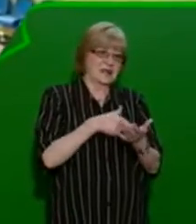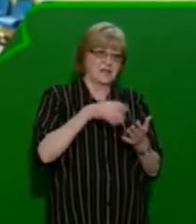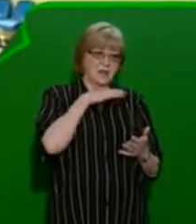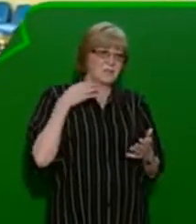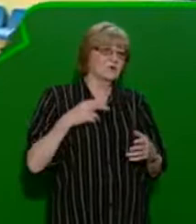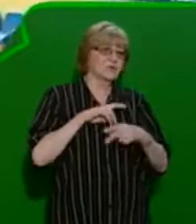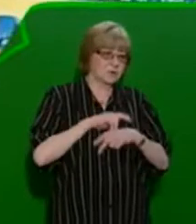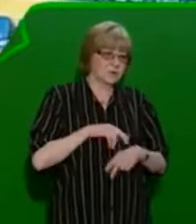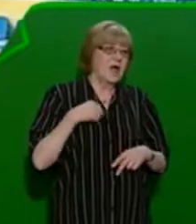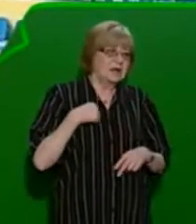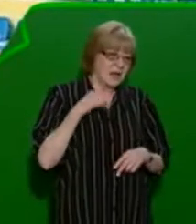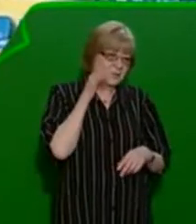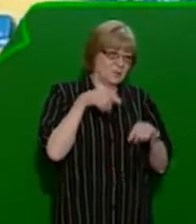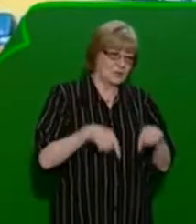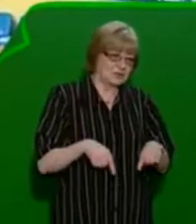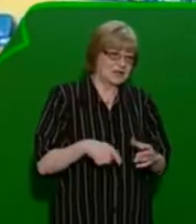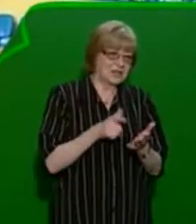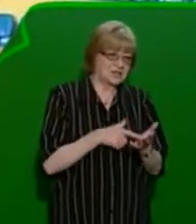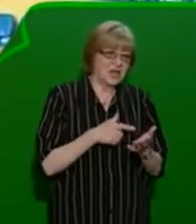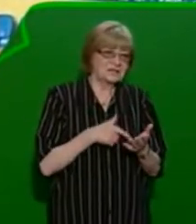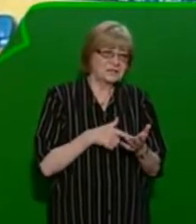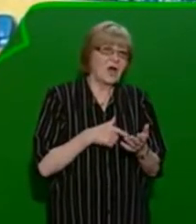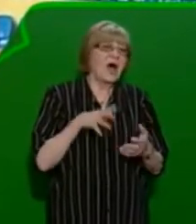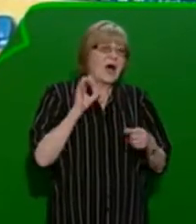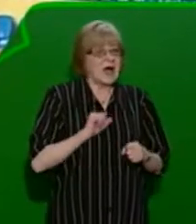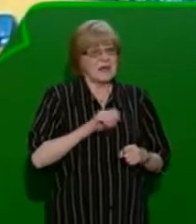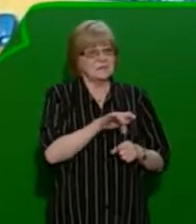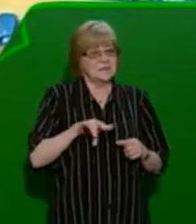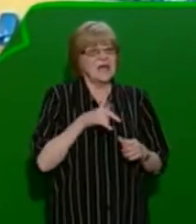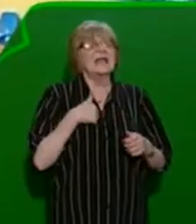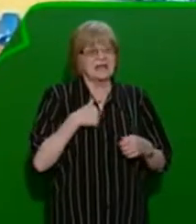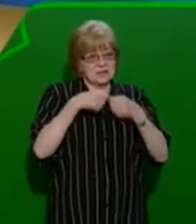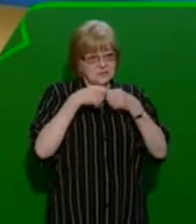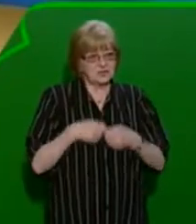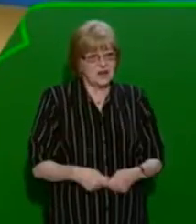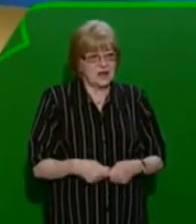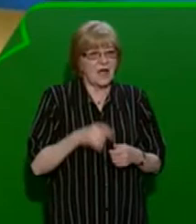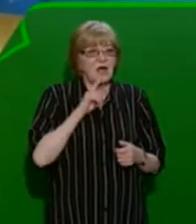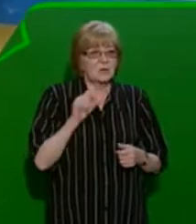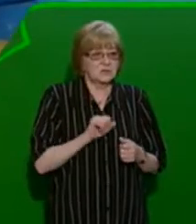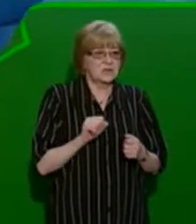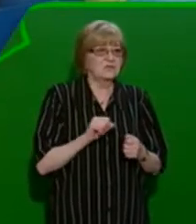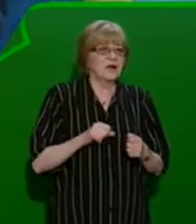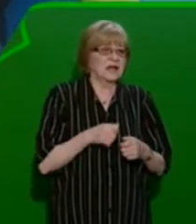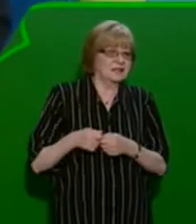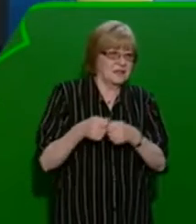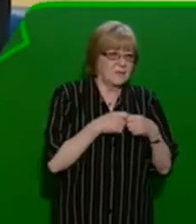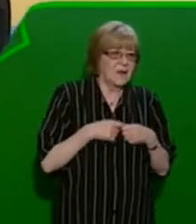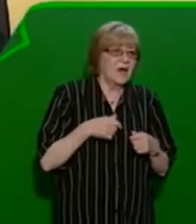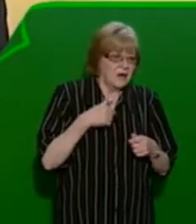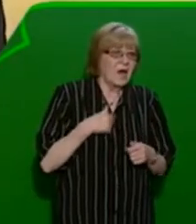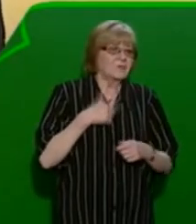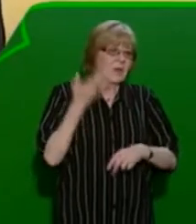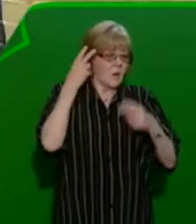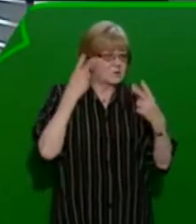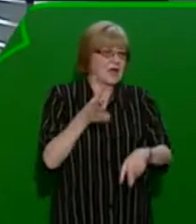na ní budu trávit asi dost času, ale už pozice je úplně jiný, budu členem, nebo jsem členem realizačního týmu a přesně zase dací pořádek nám uzdáte na